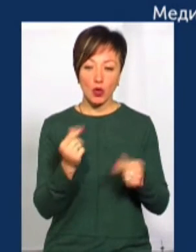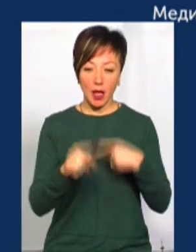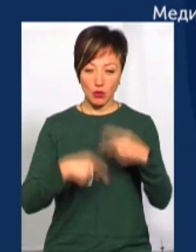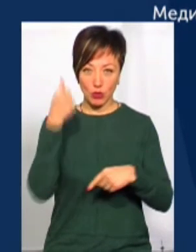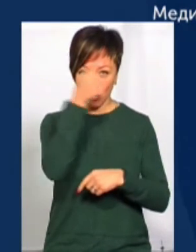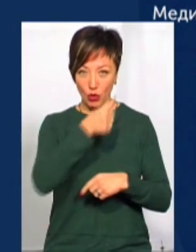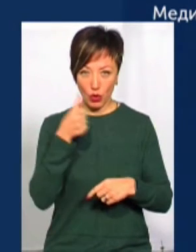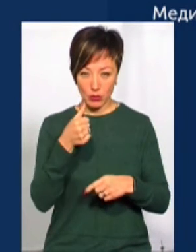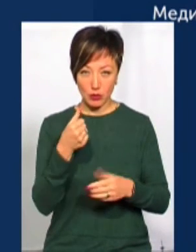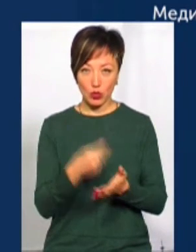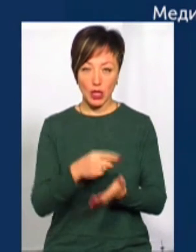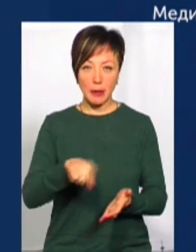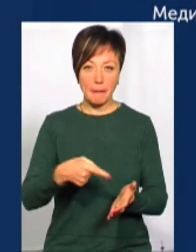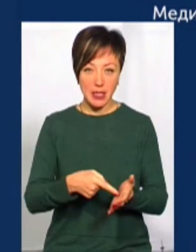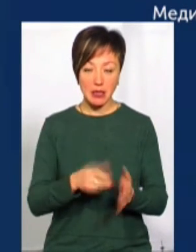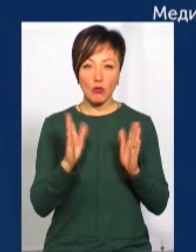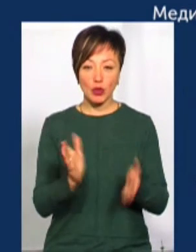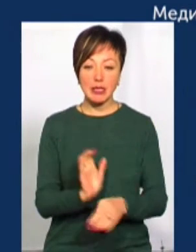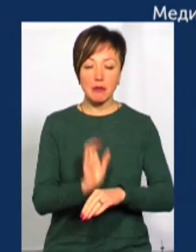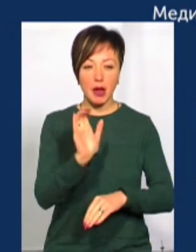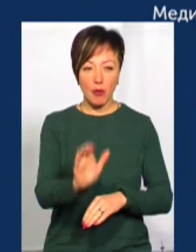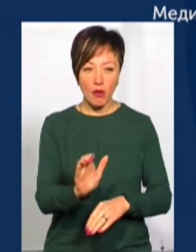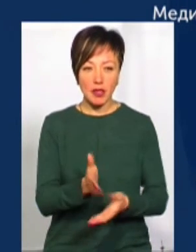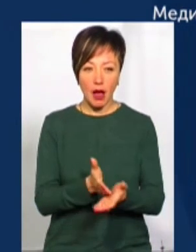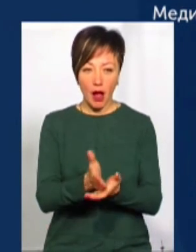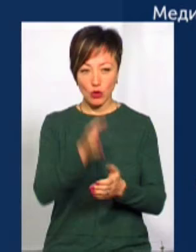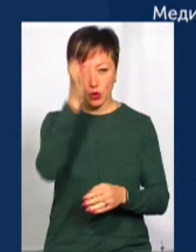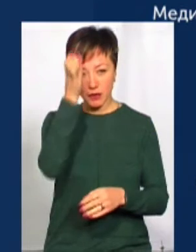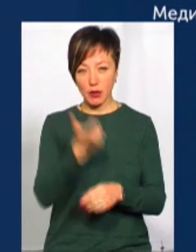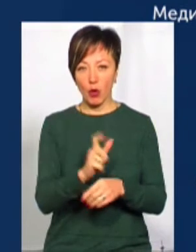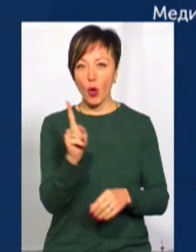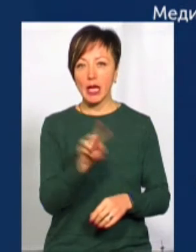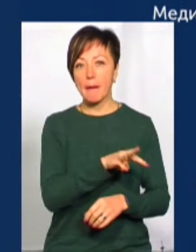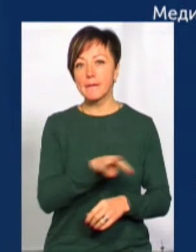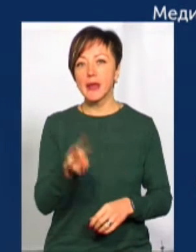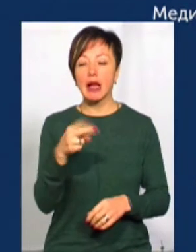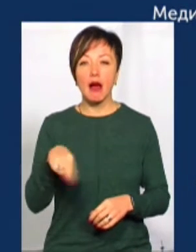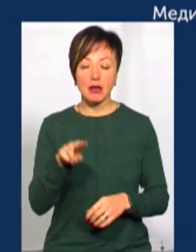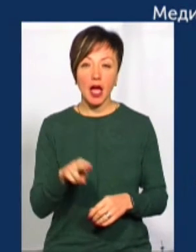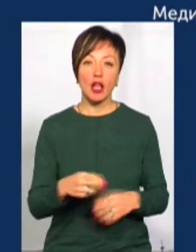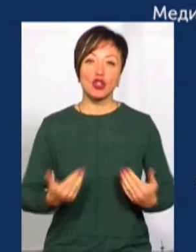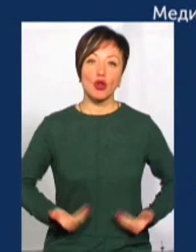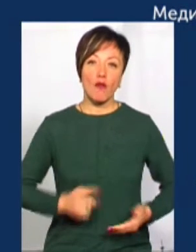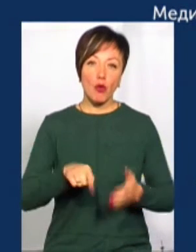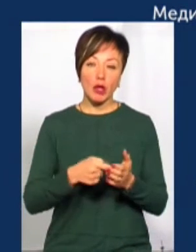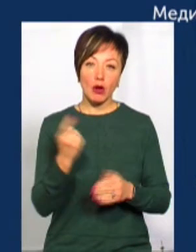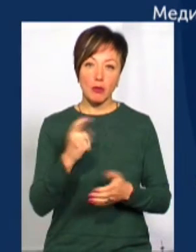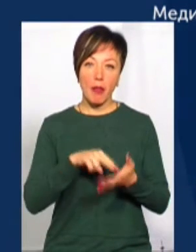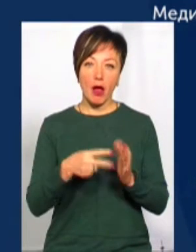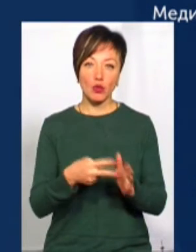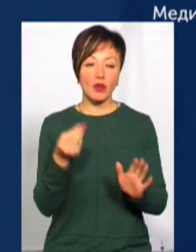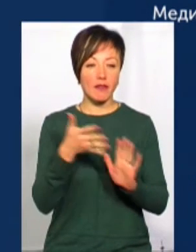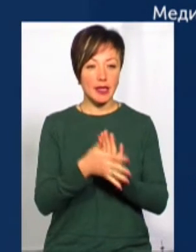року з бюджету міста Хмельницького буде спрямовано на галусю світи – понад 1 мільярд гривень. На житлово-комунальне господарство планують